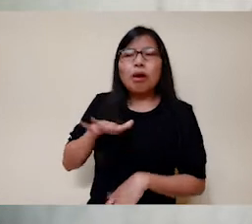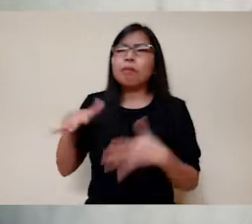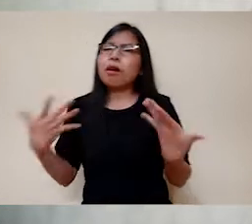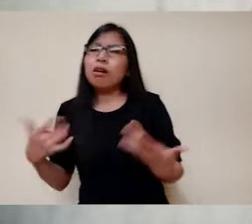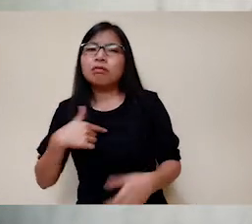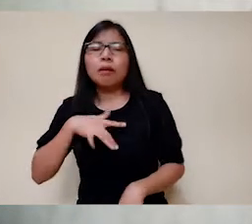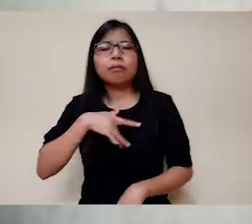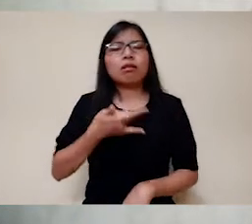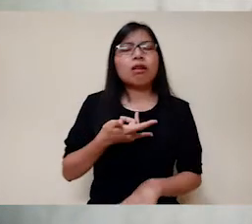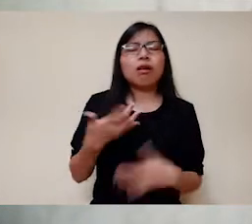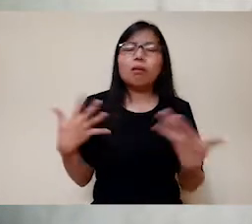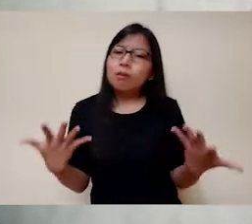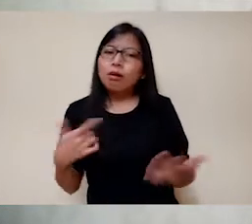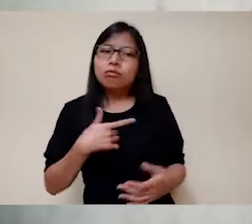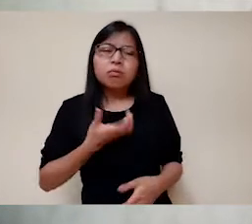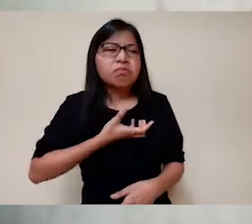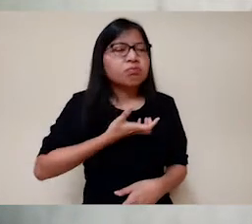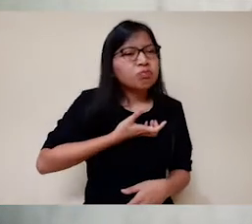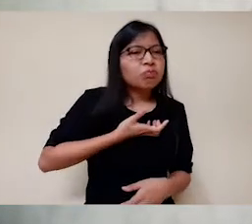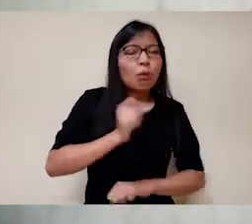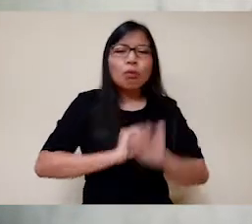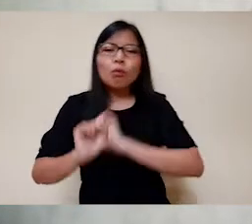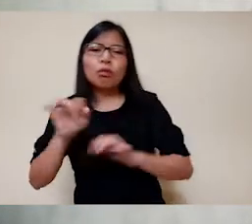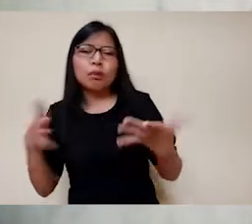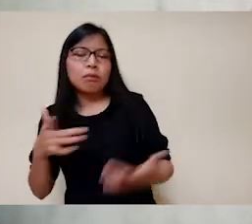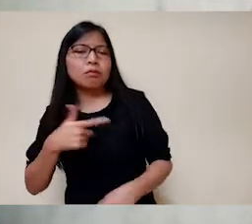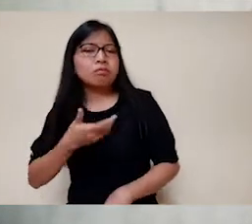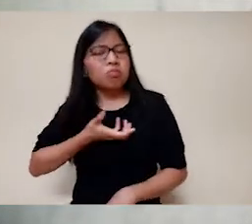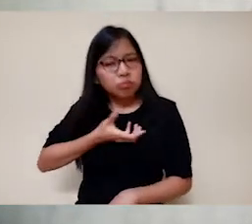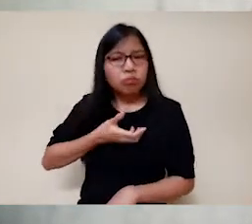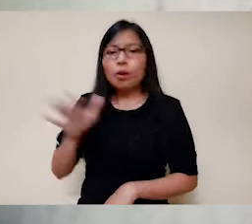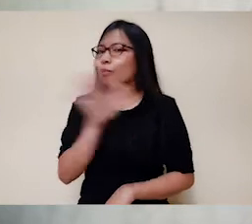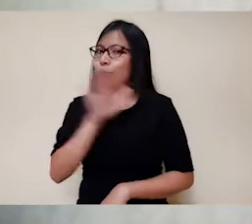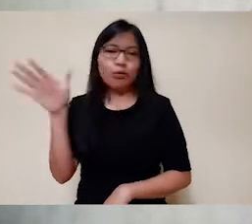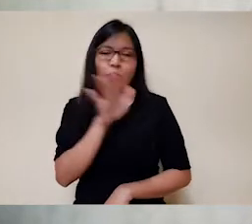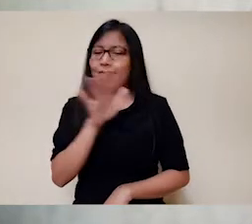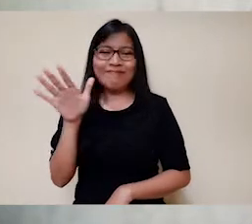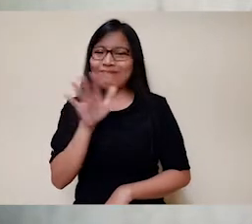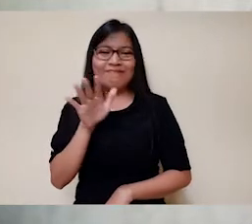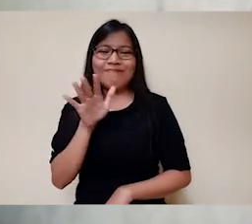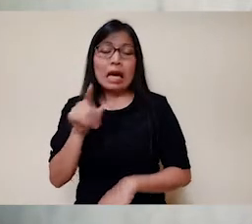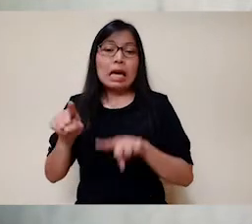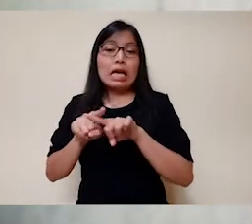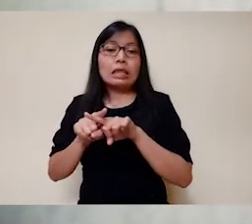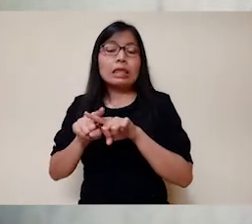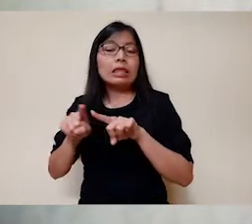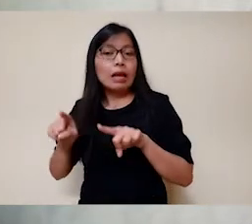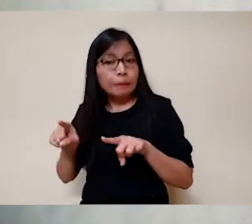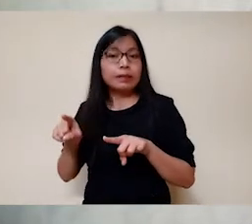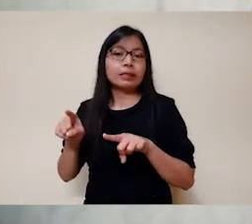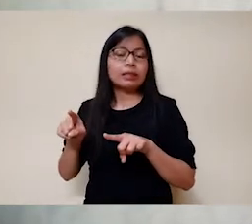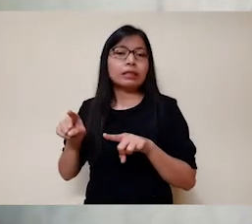apa yang saya kehendaki dan bagaimana saya menyelesaikannya. Tetapi di dalam Kristus kita belajar, apa yang Kristus